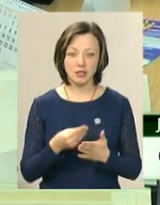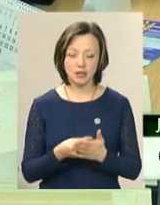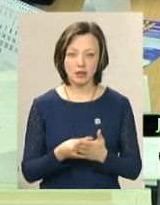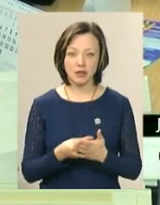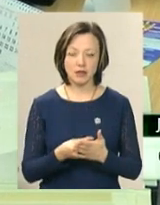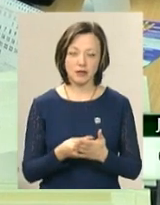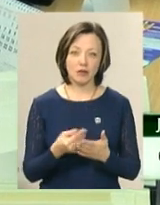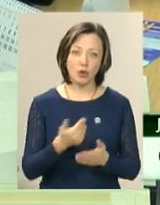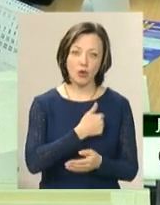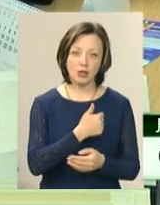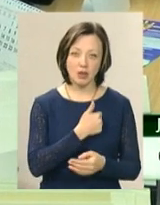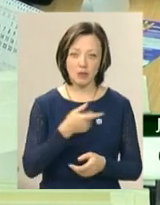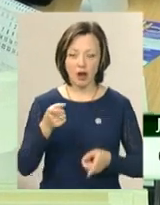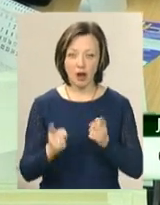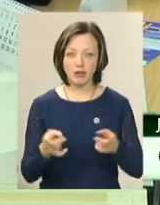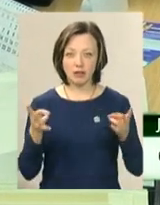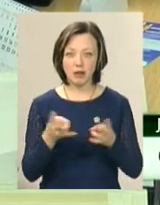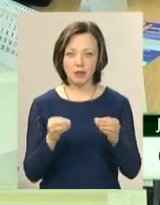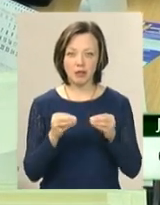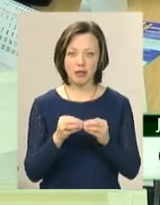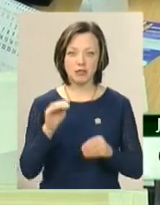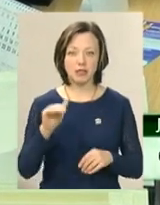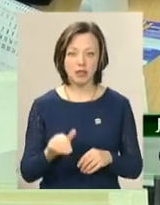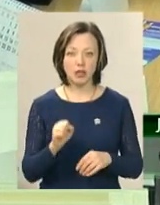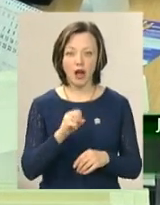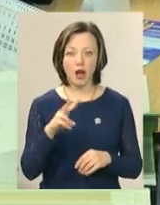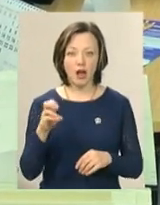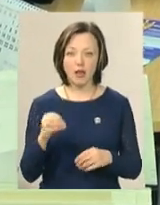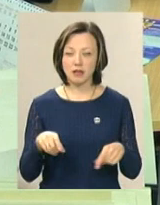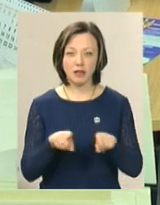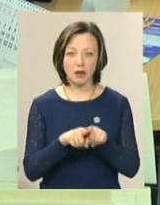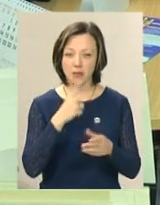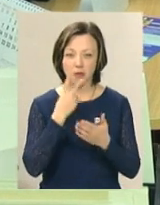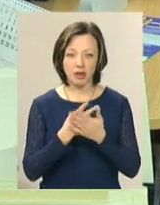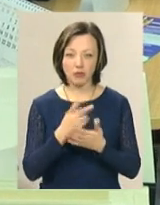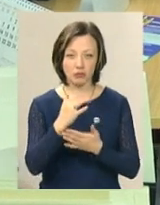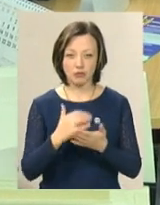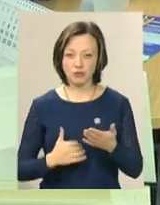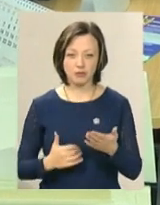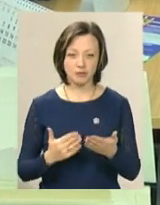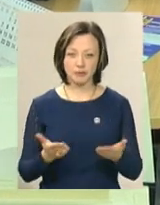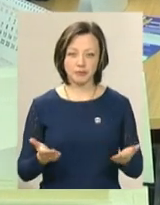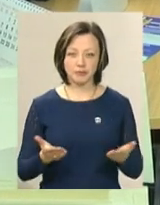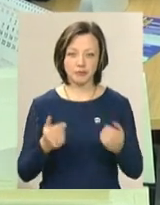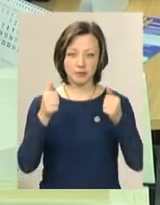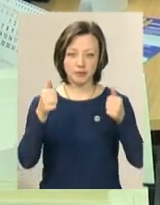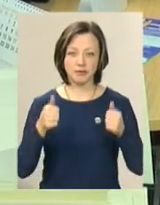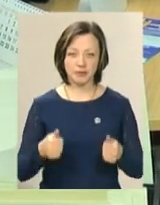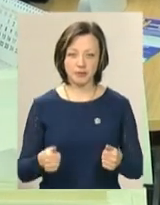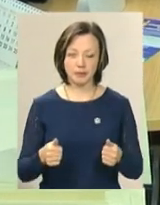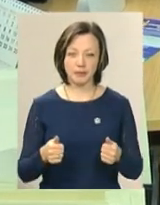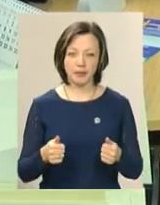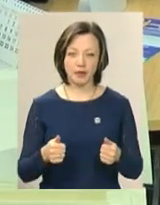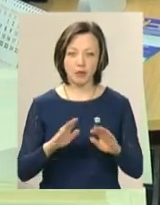реально треба 10 тисяч. Але такі, я бачу, оглядових стендів, то